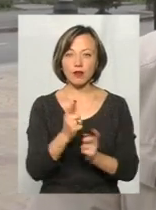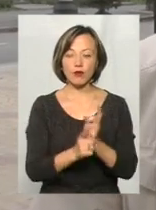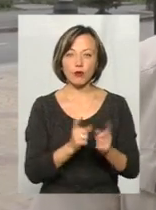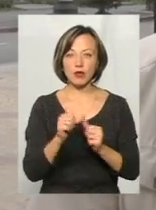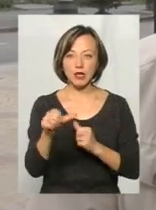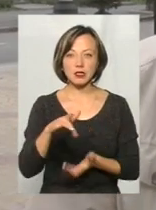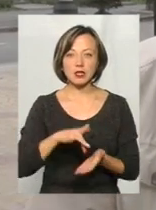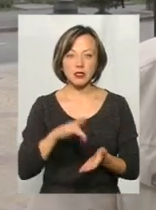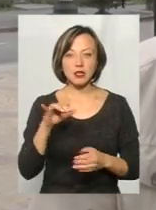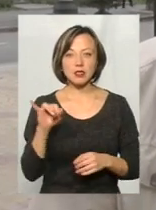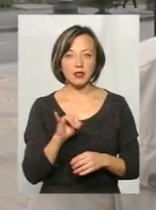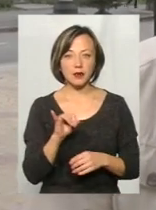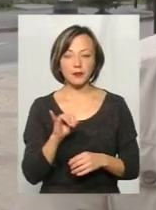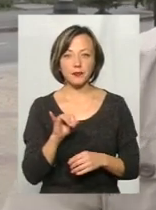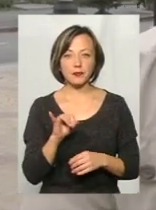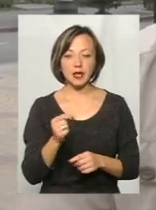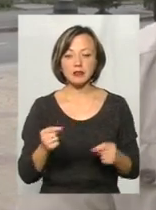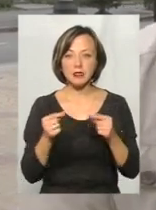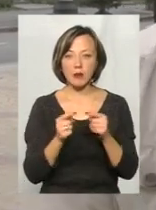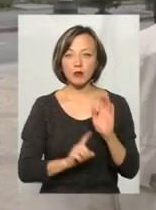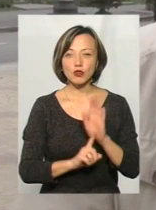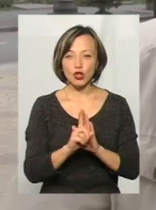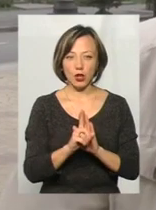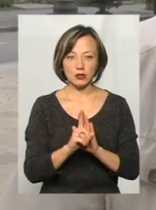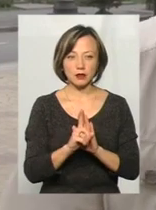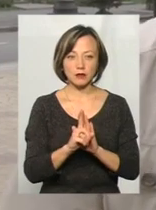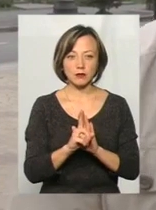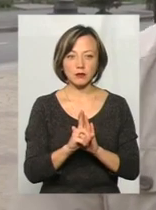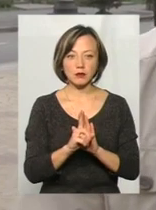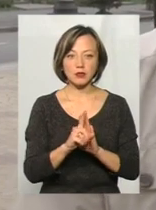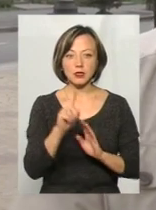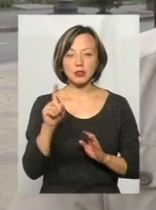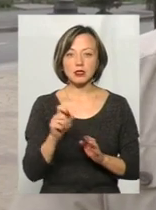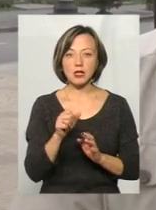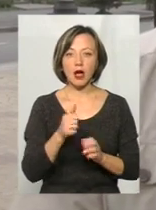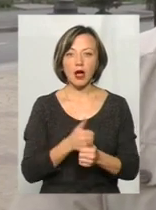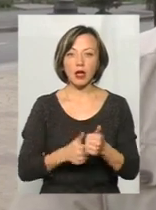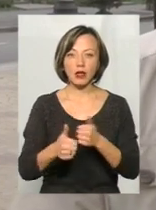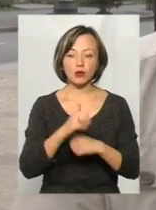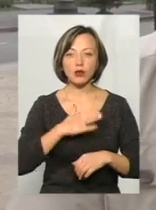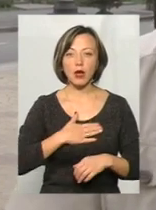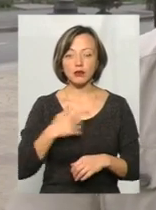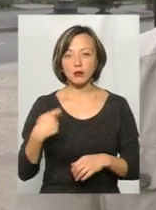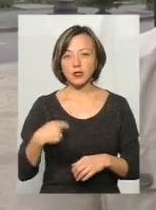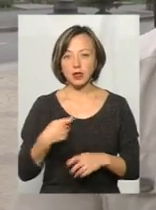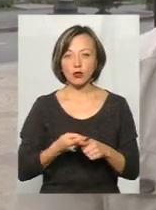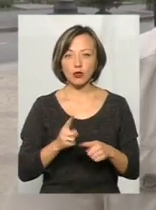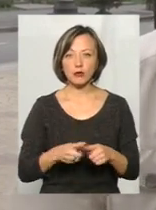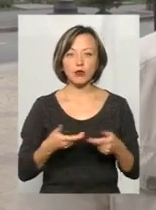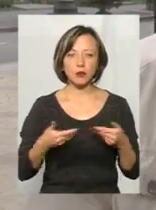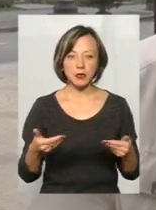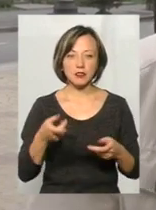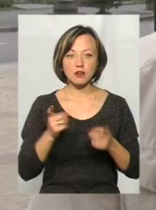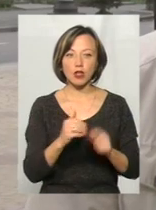децентралізації, і саме вона почалася за їдею нашого президента. Тому ми,